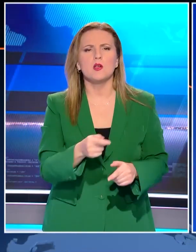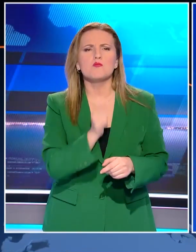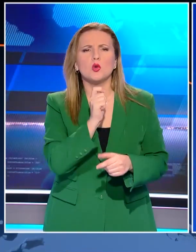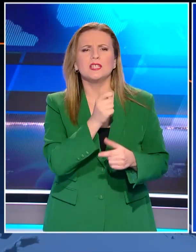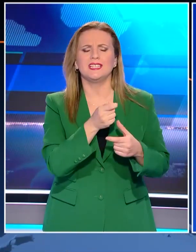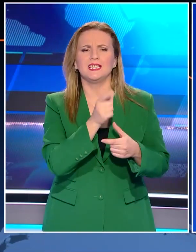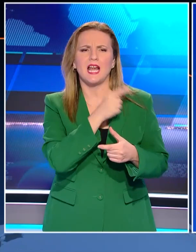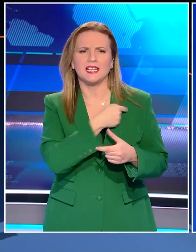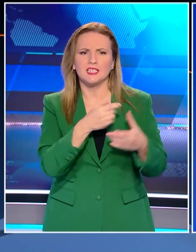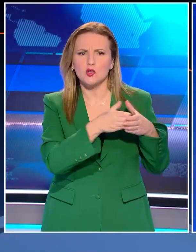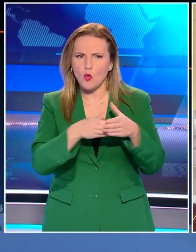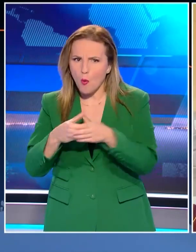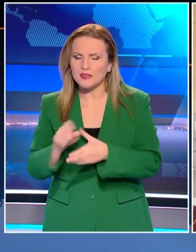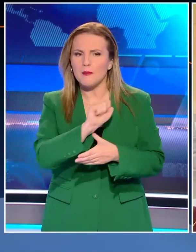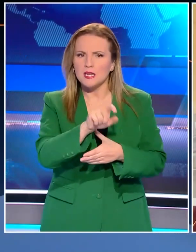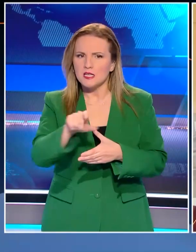πολιτικοί αρχηγοί.